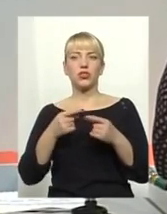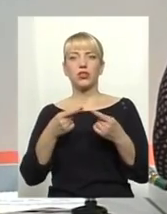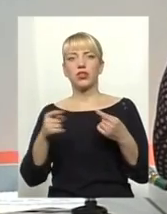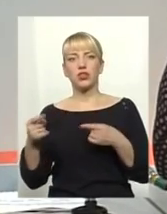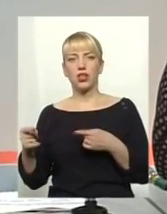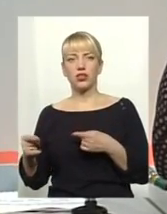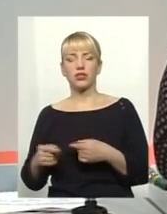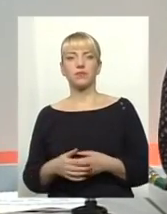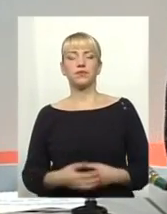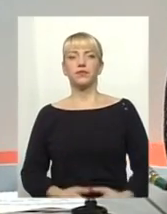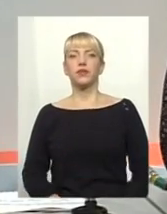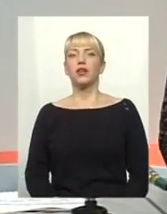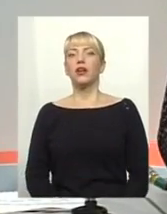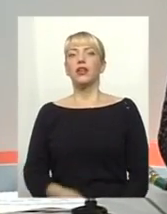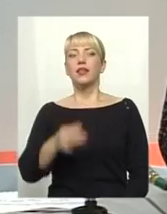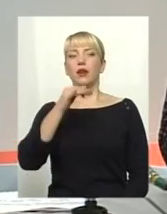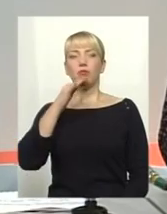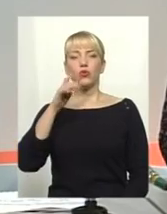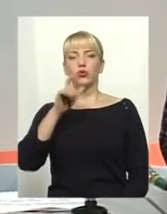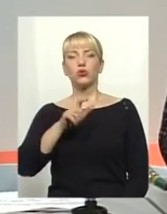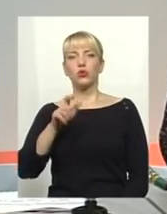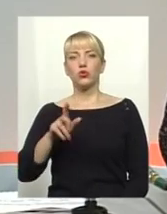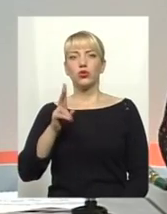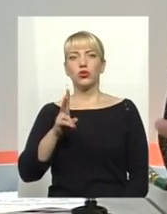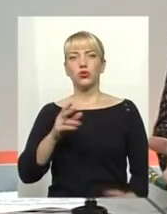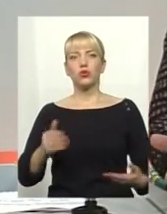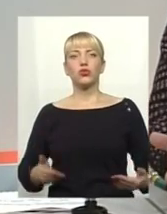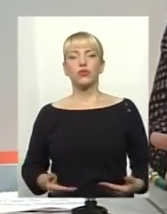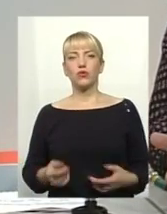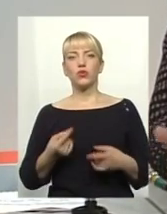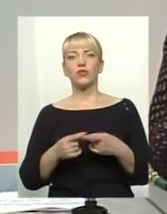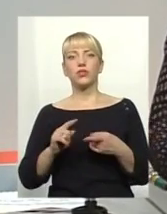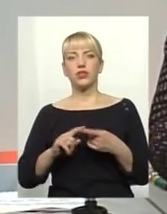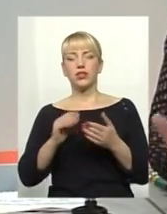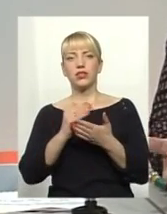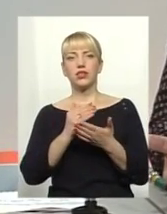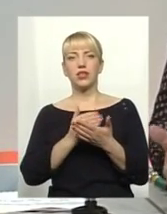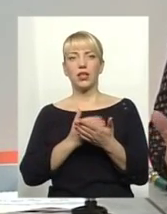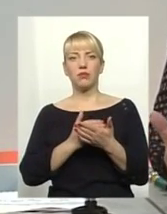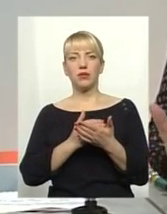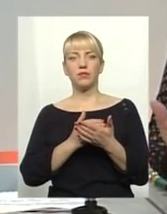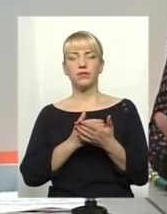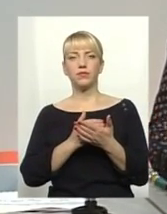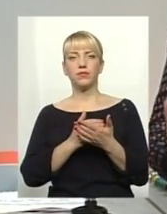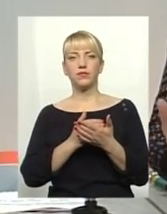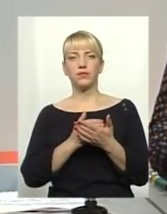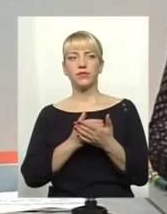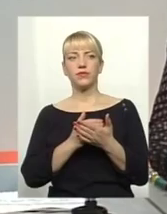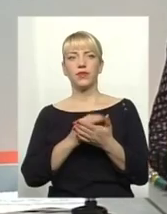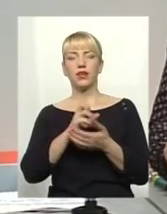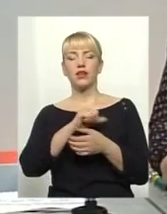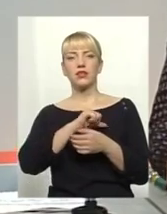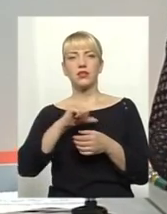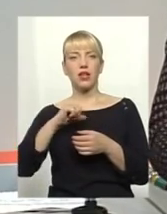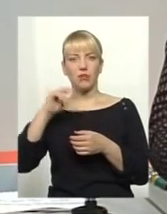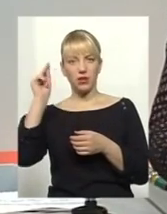інакше. Не можуть люди, які самі живуть в цій системі, та самі навчились